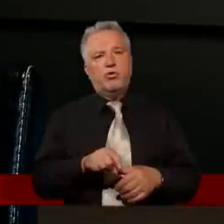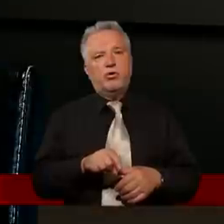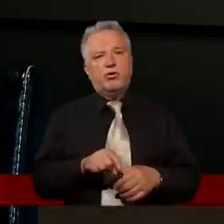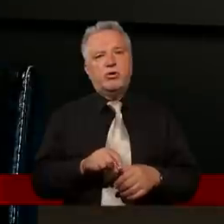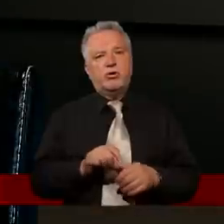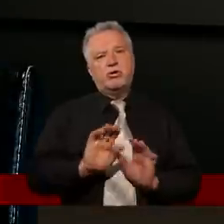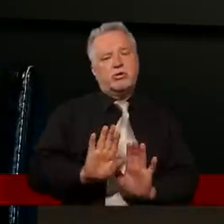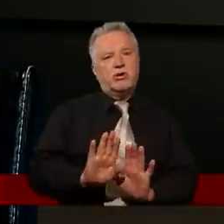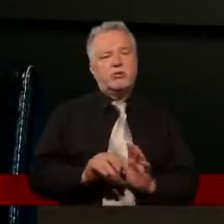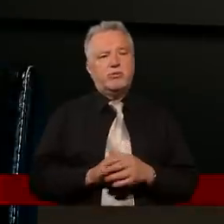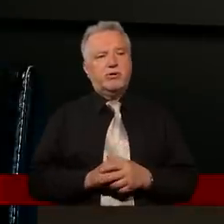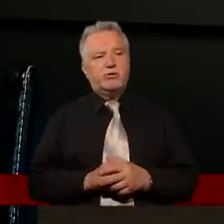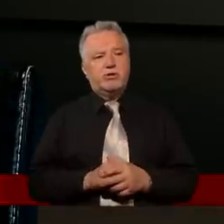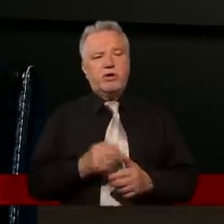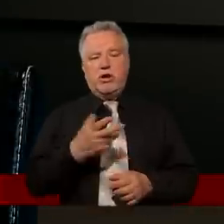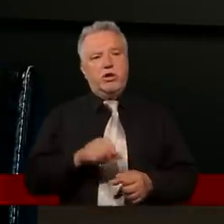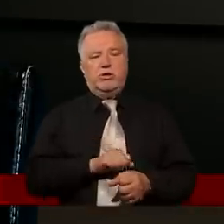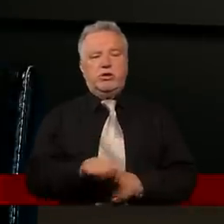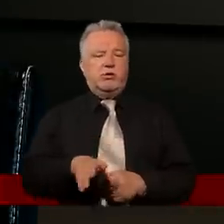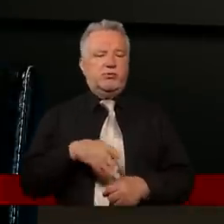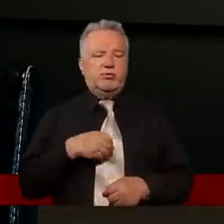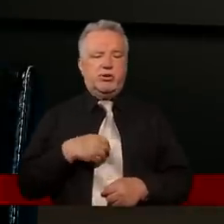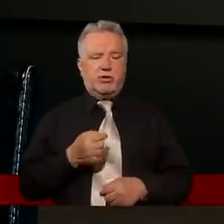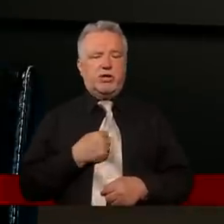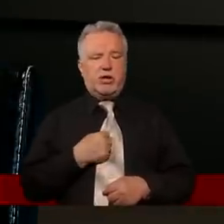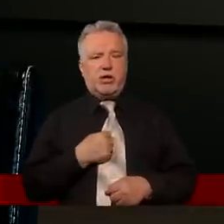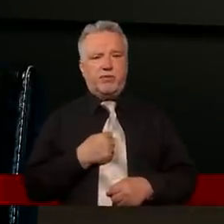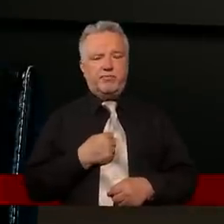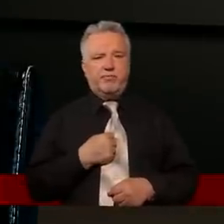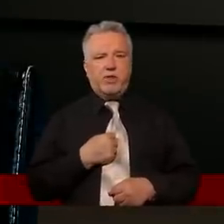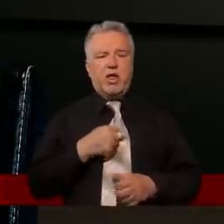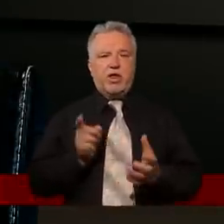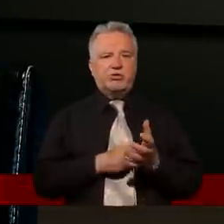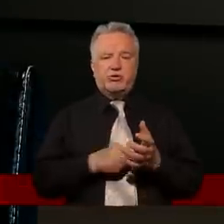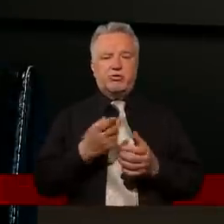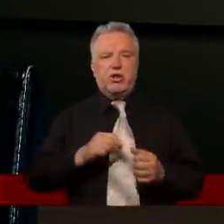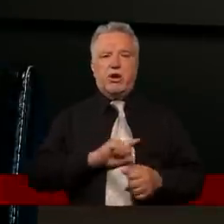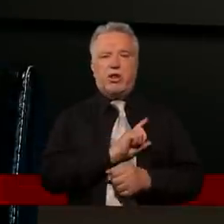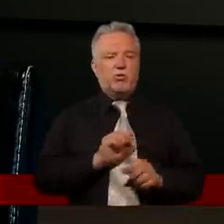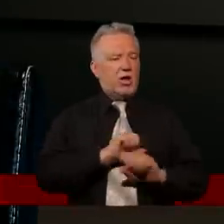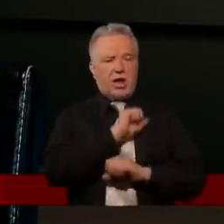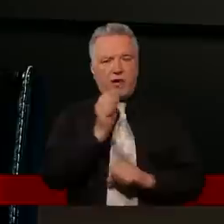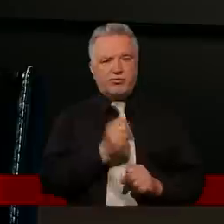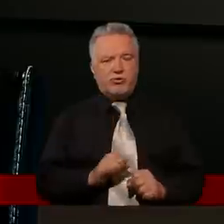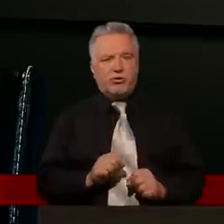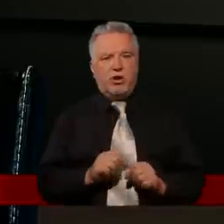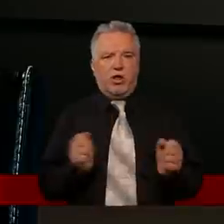No ja może powiem, nie jestem aż taka święta niestety. Bardzo często nie reaguję w ogóle, bo albo się boję wejść